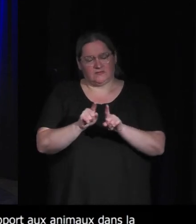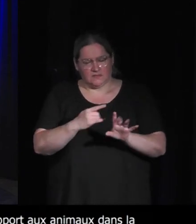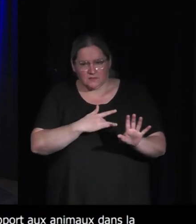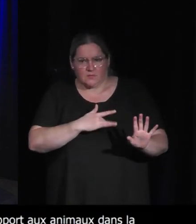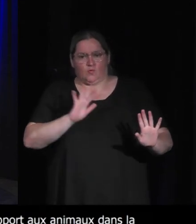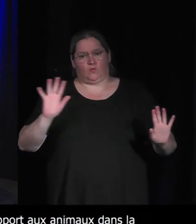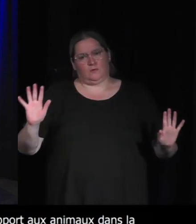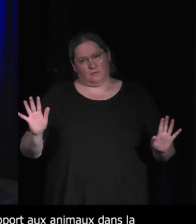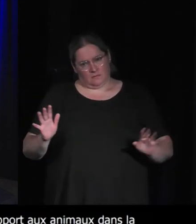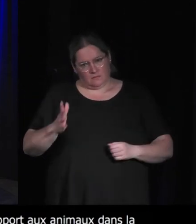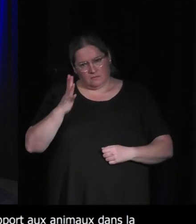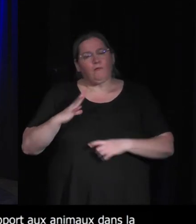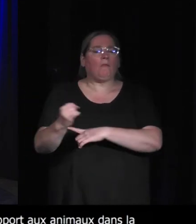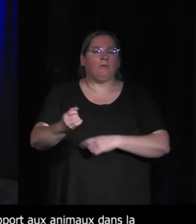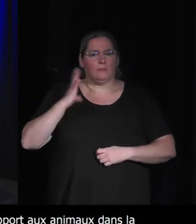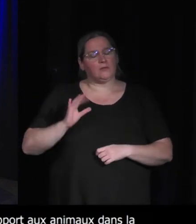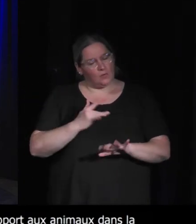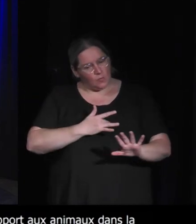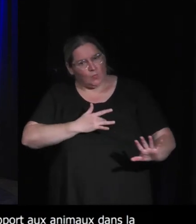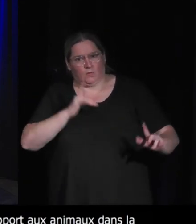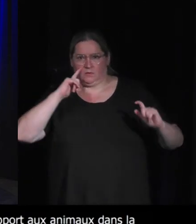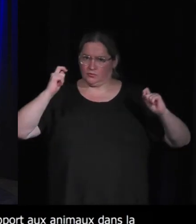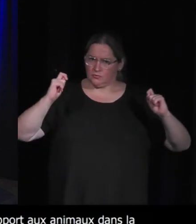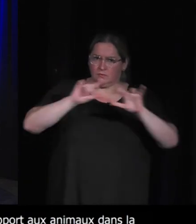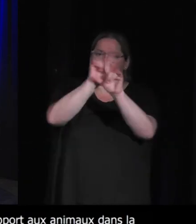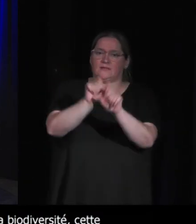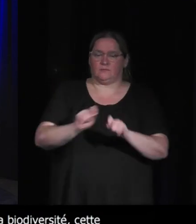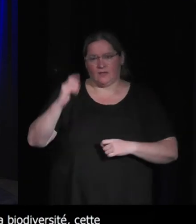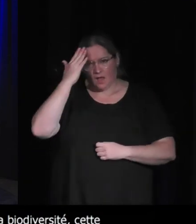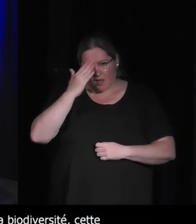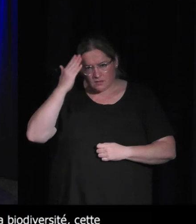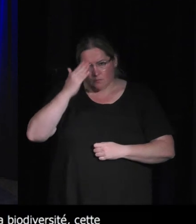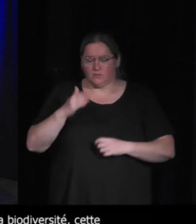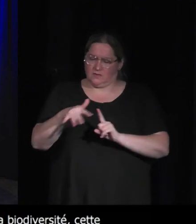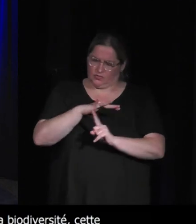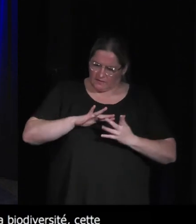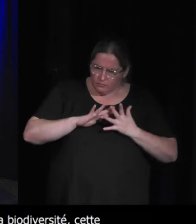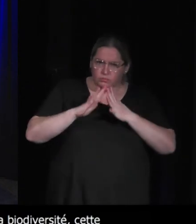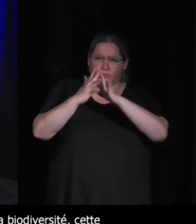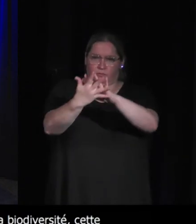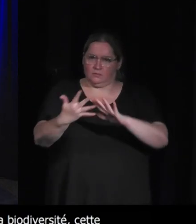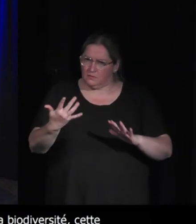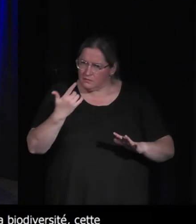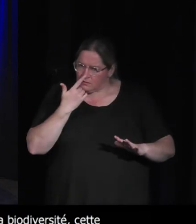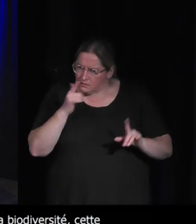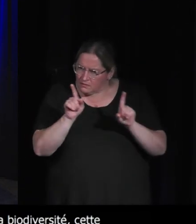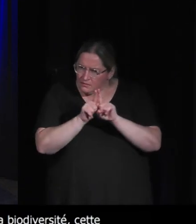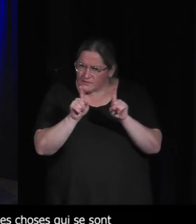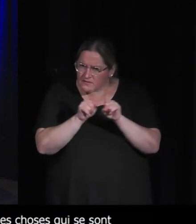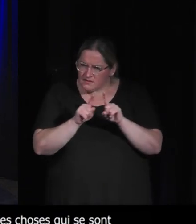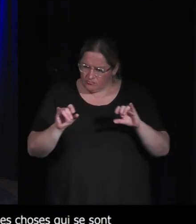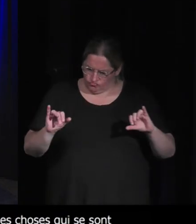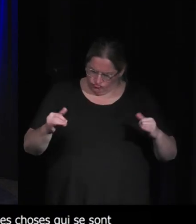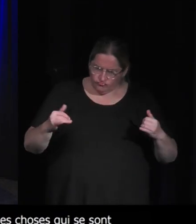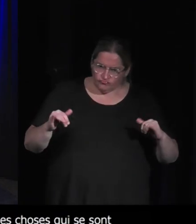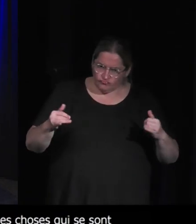qu'avant ou pourquoi est-ce que c'est des choses qui peuvent qui se sont ressenties dans la dans la proposition